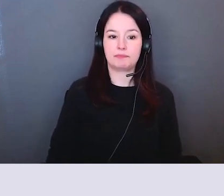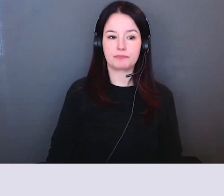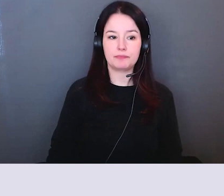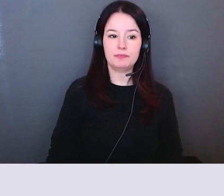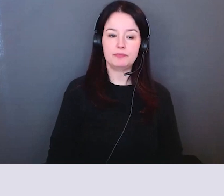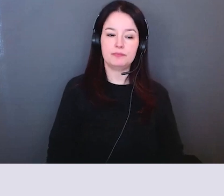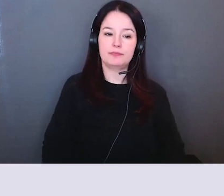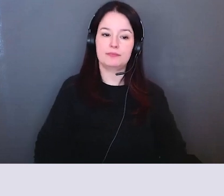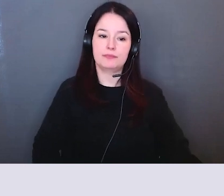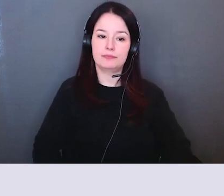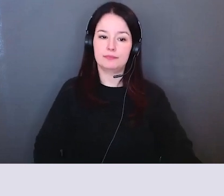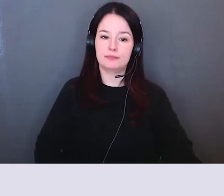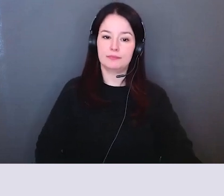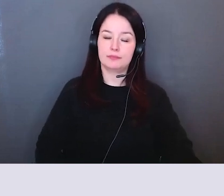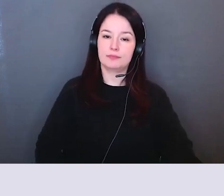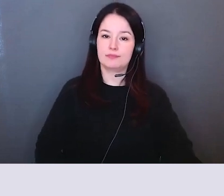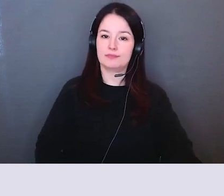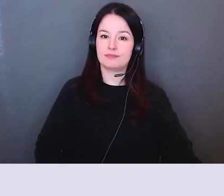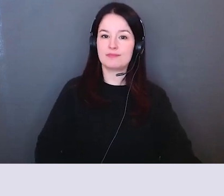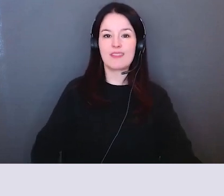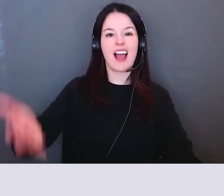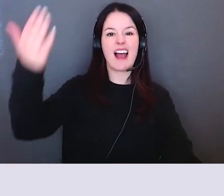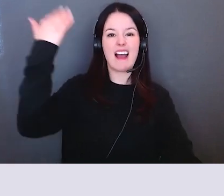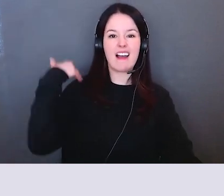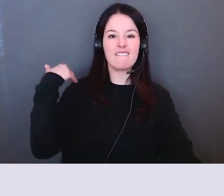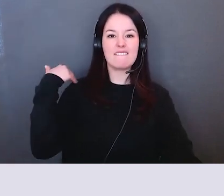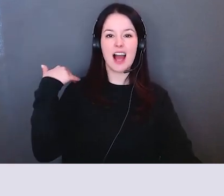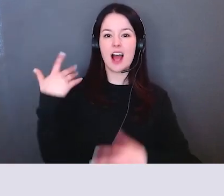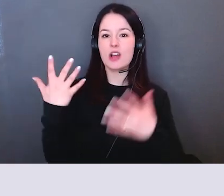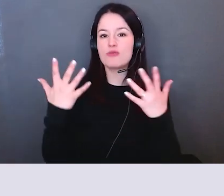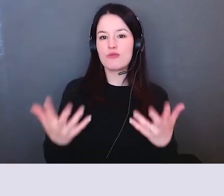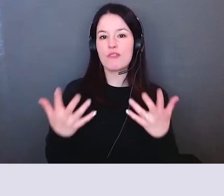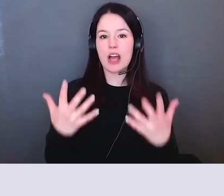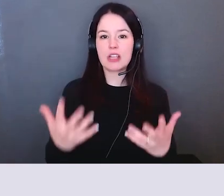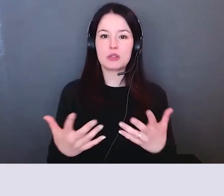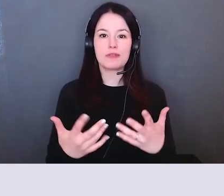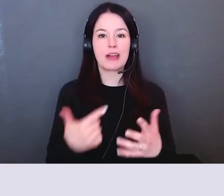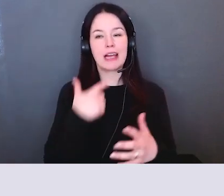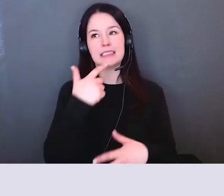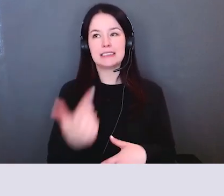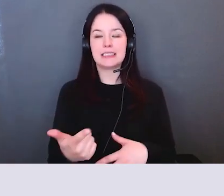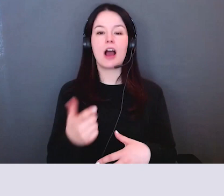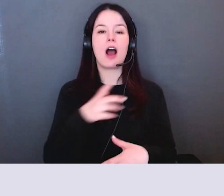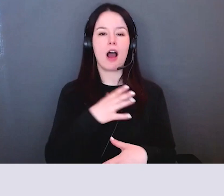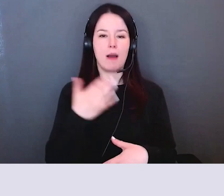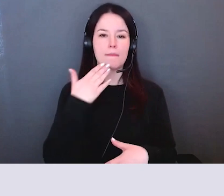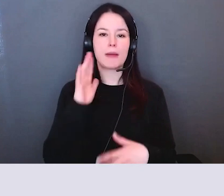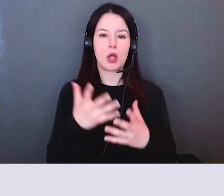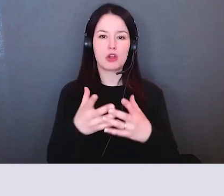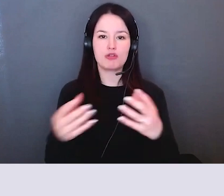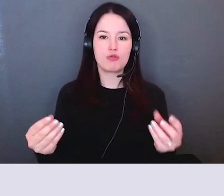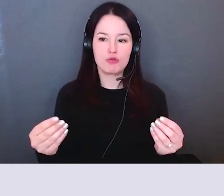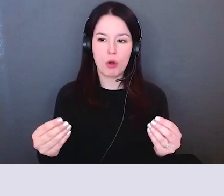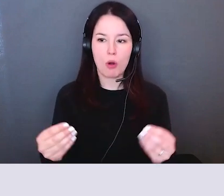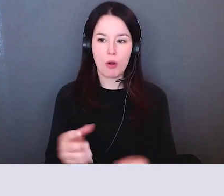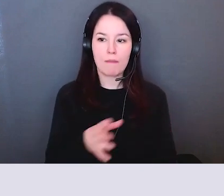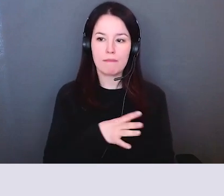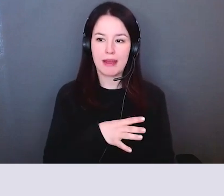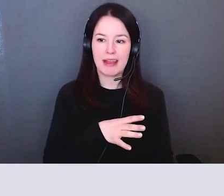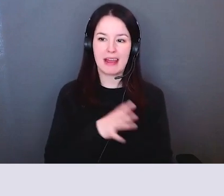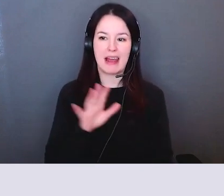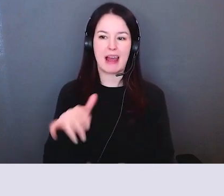quelle partie de la médaille qu-ce qui manque